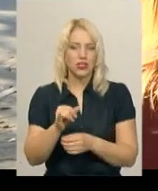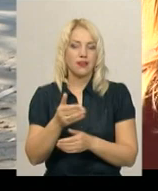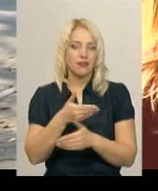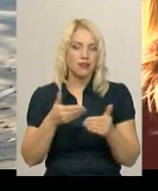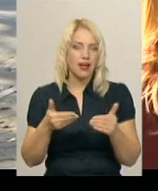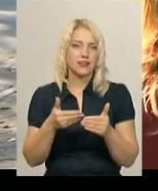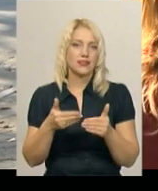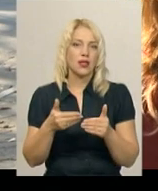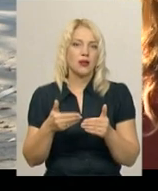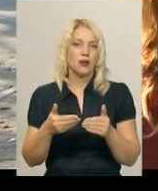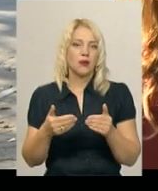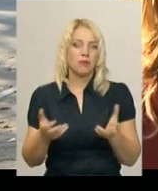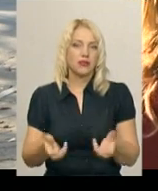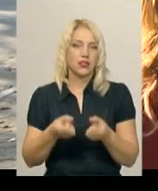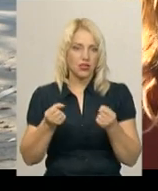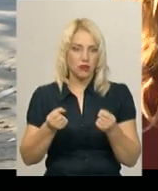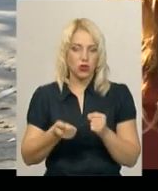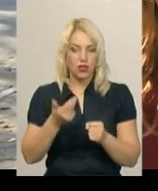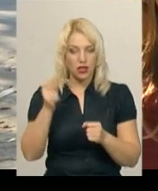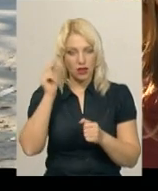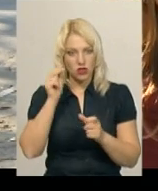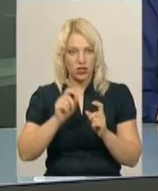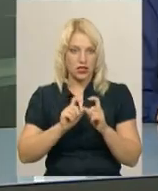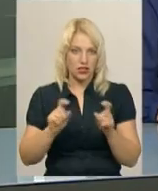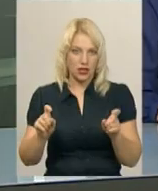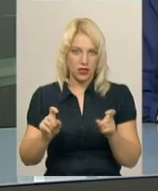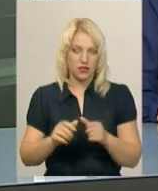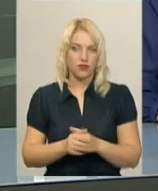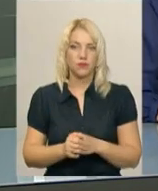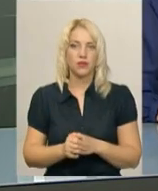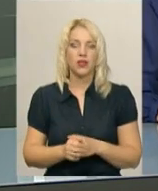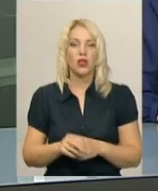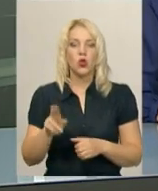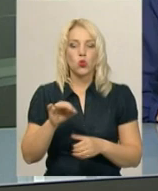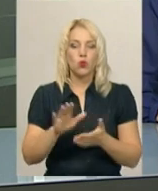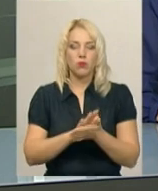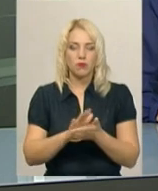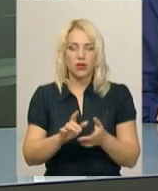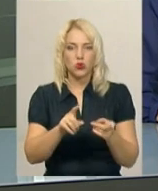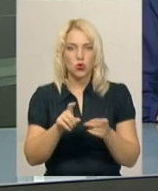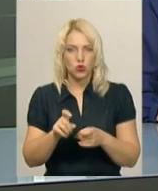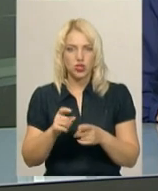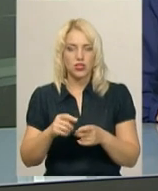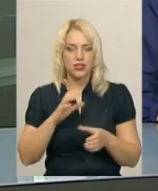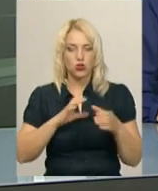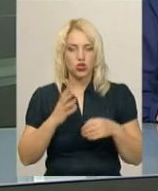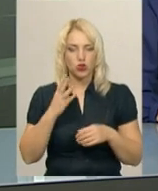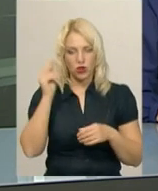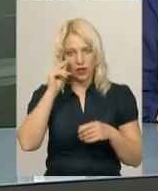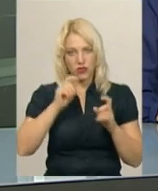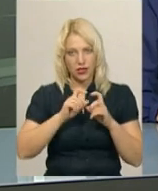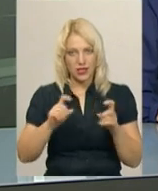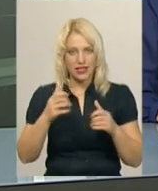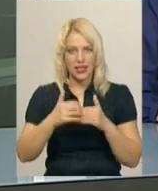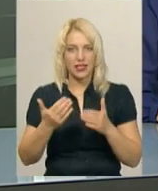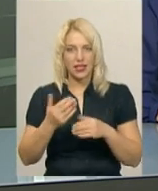декілька навчальних закладів». До прибирання долучилися студенти чотирьох навчальних закладів,